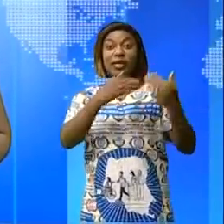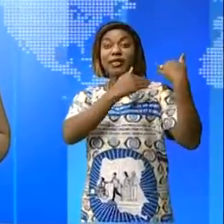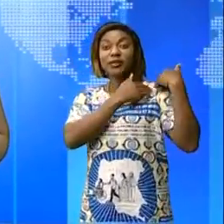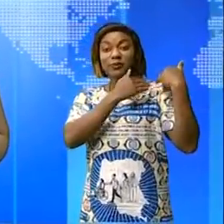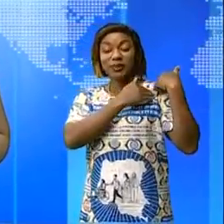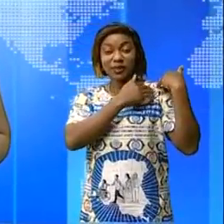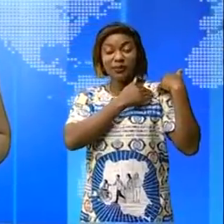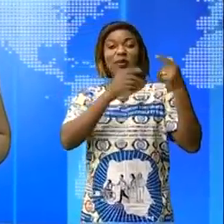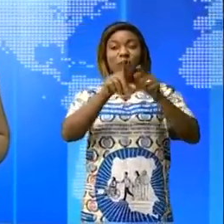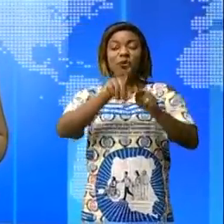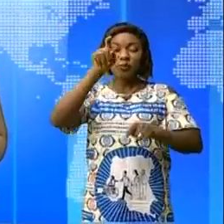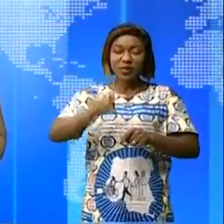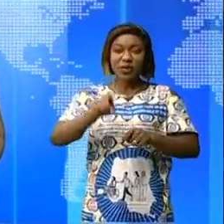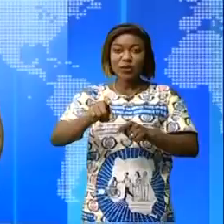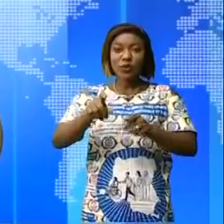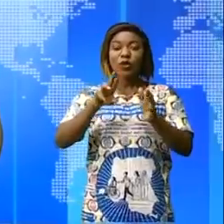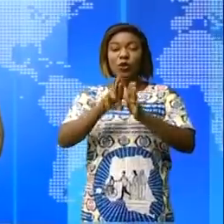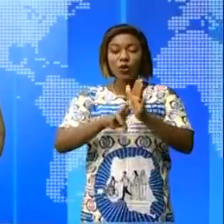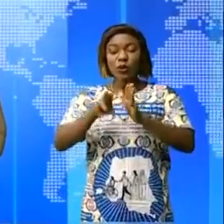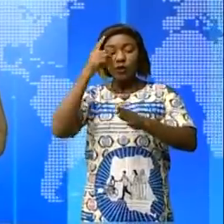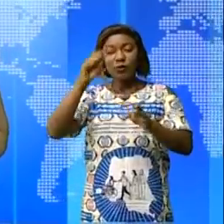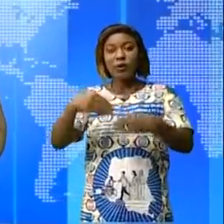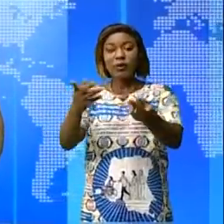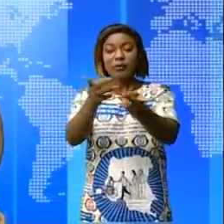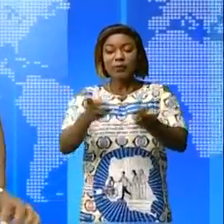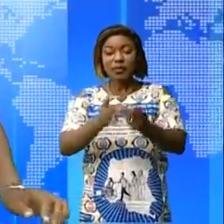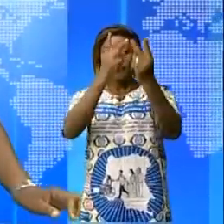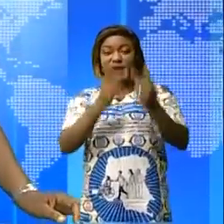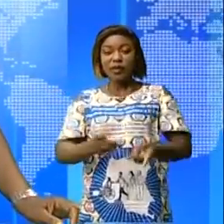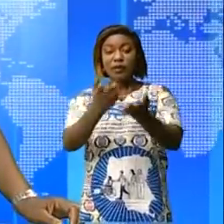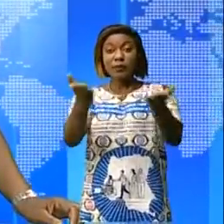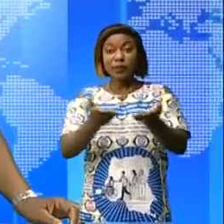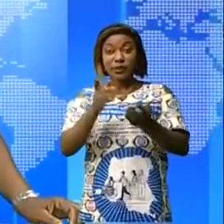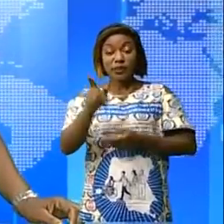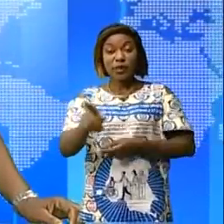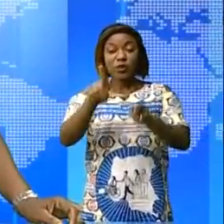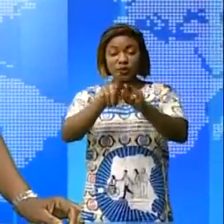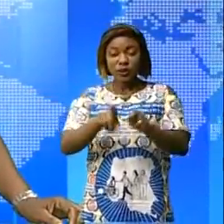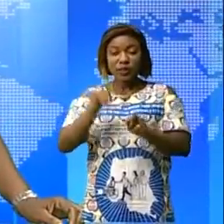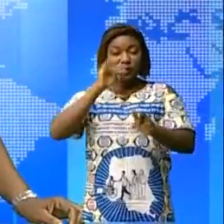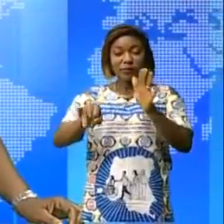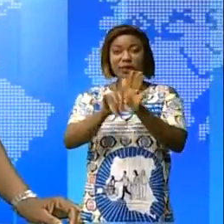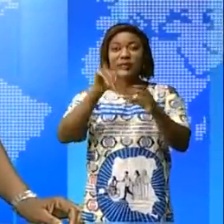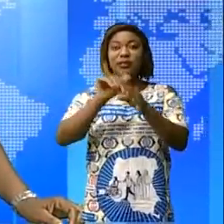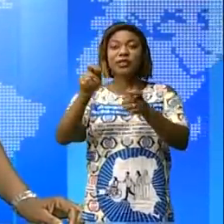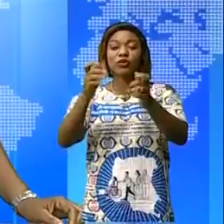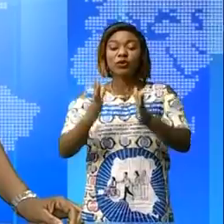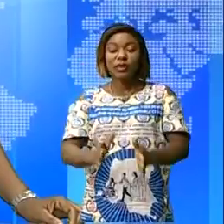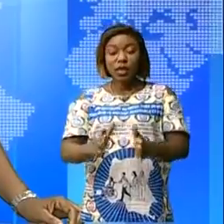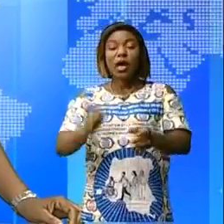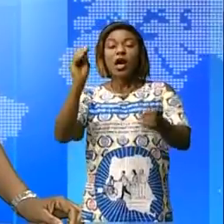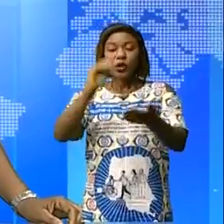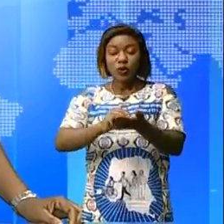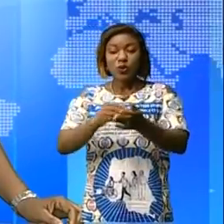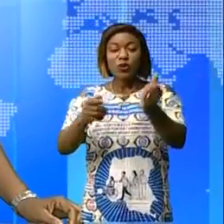municipale doit jouer son rôle pour redonner la valeur à cet endroit. Les images dans ses journals et le jeune entrepreneur